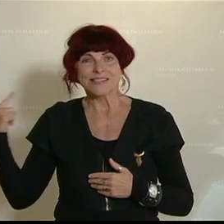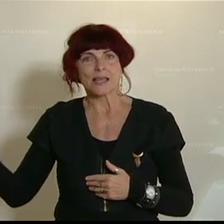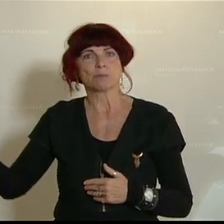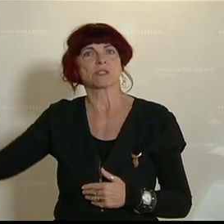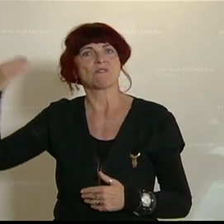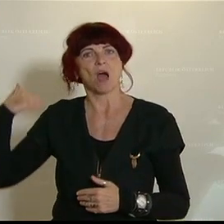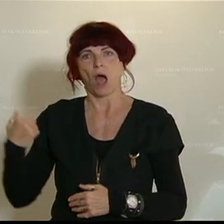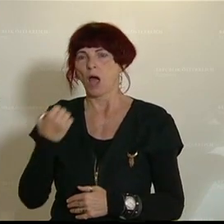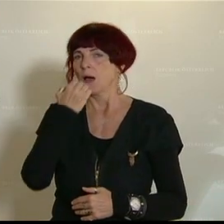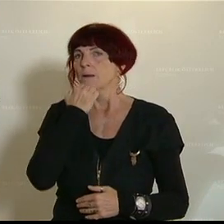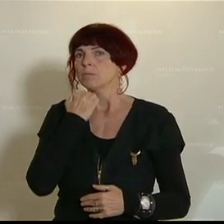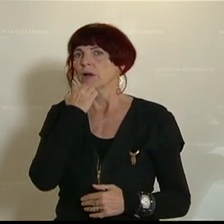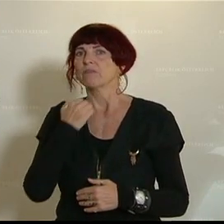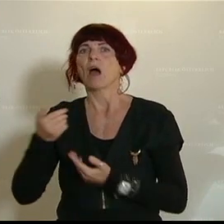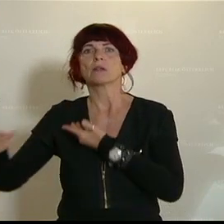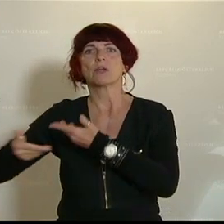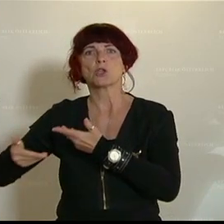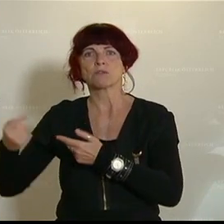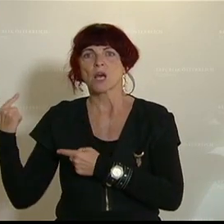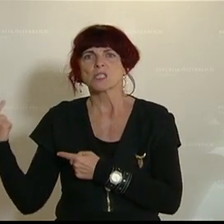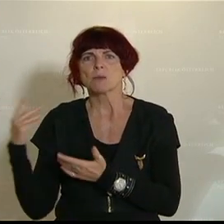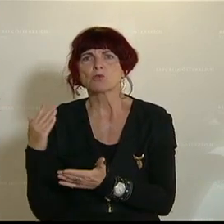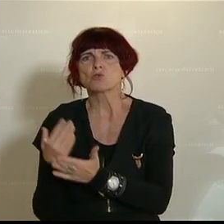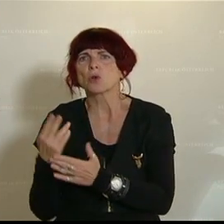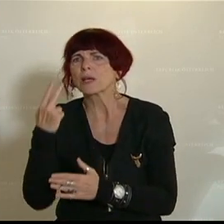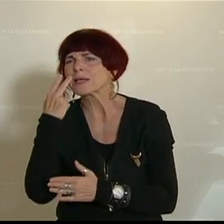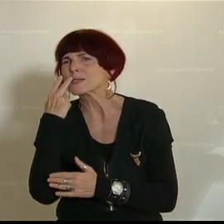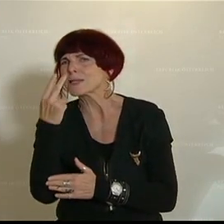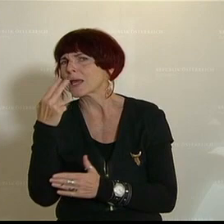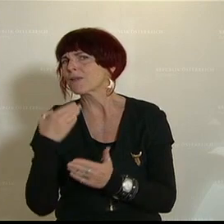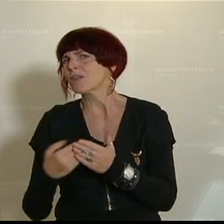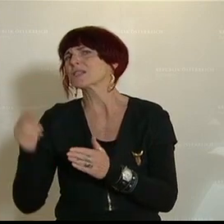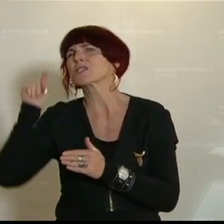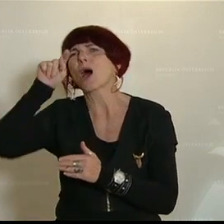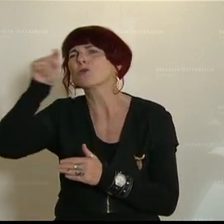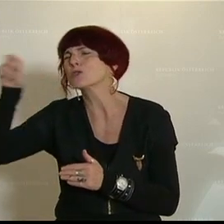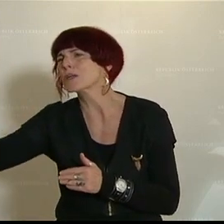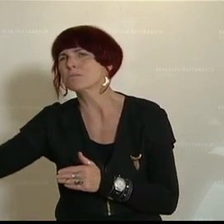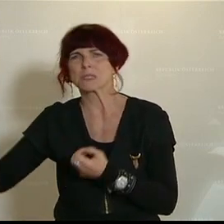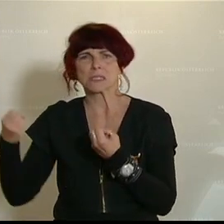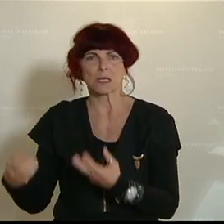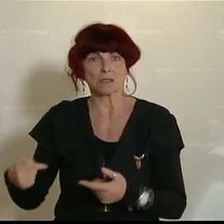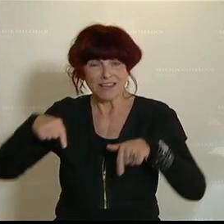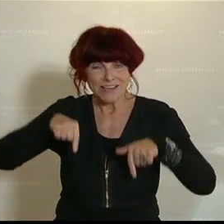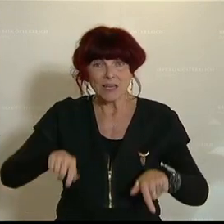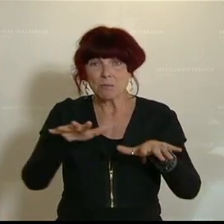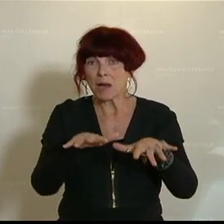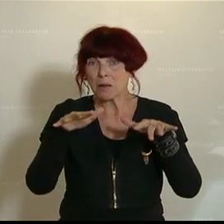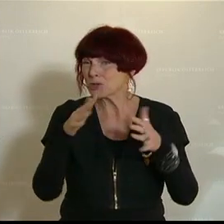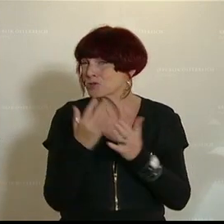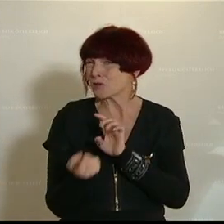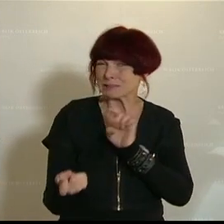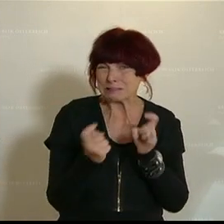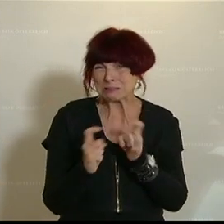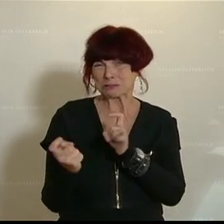Sie sehen doch, was passiert draußen. Und wir haben es doch schon lange und breit diskutiert hier herinnen im Parlament. Und